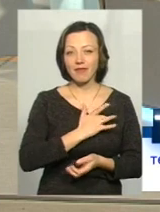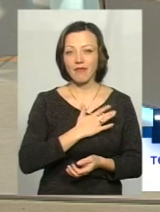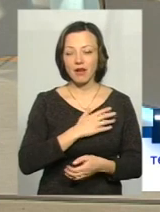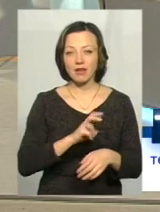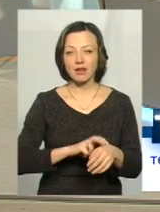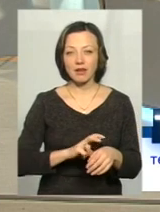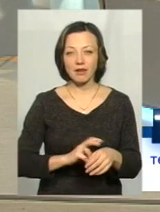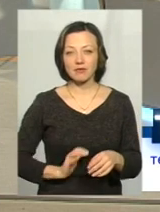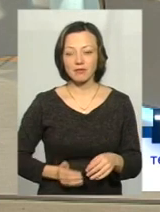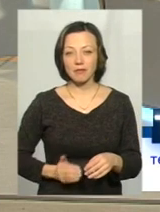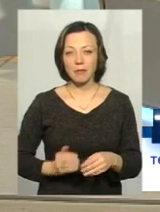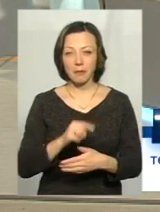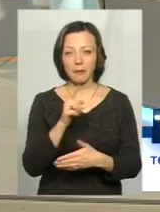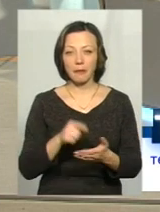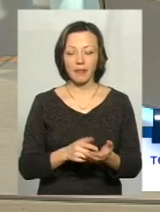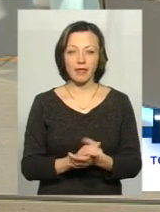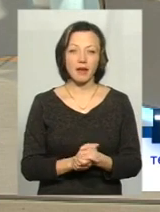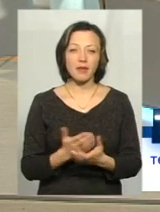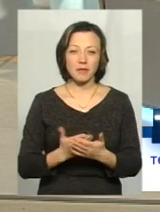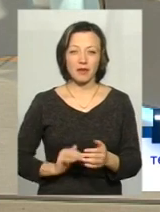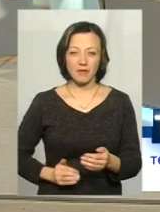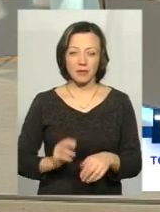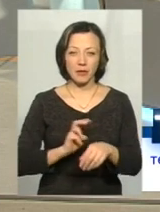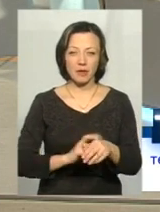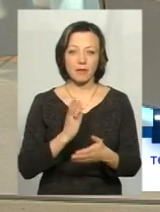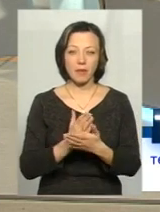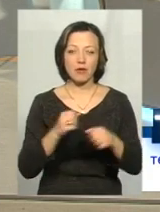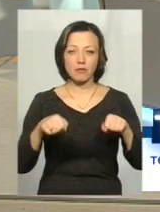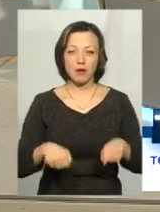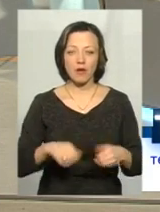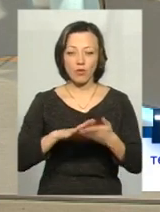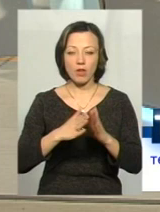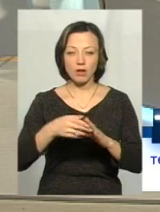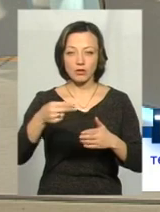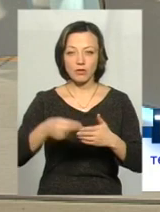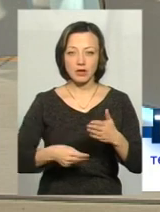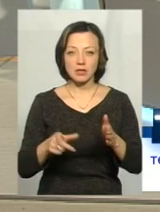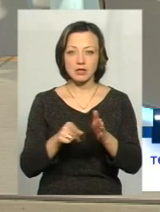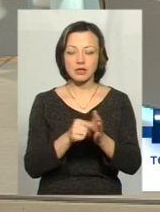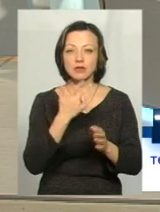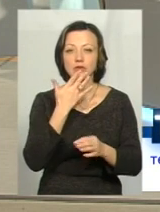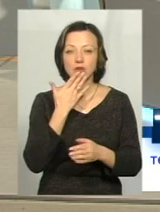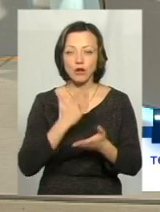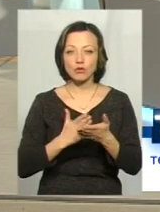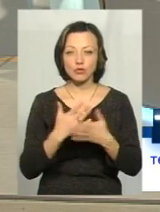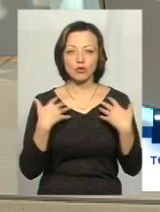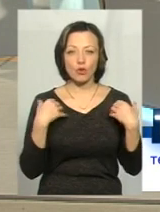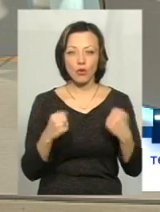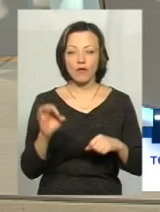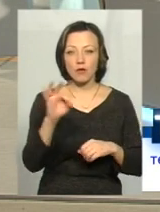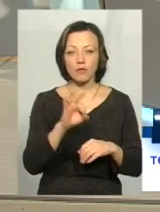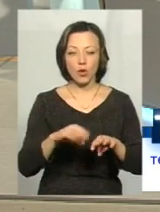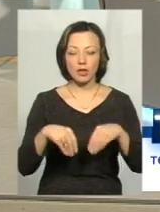до прикладу? Приватні лікарі також мають право укласти договора з Національною службою здоров'я про